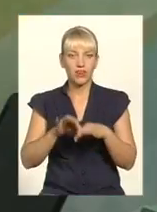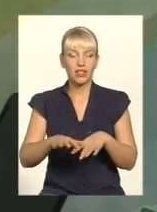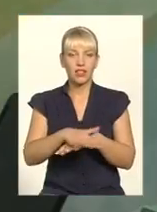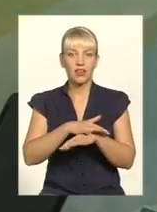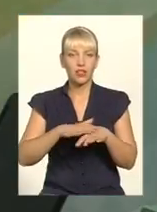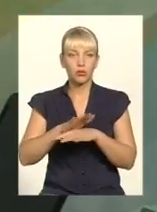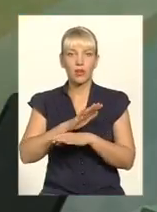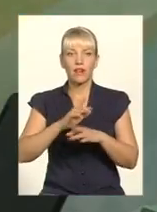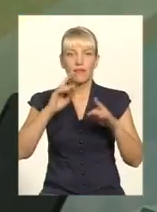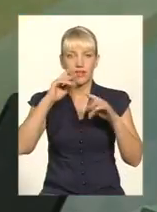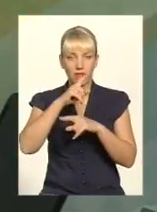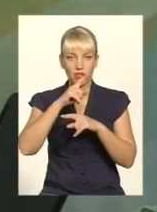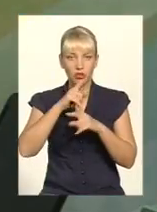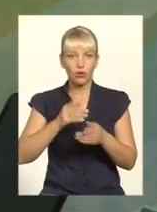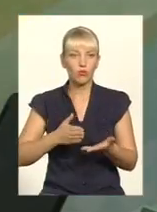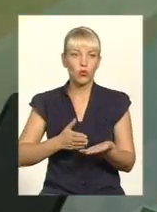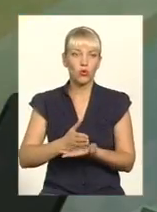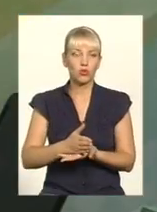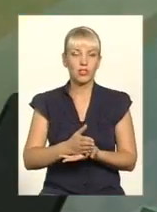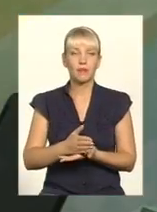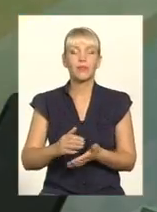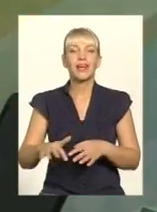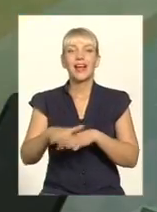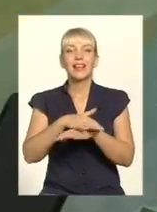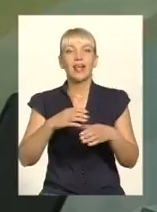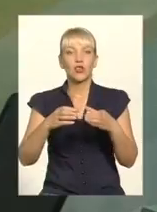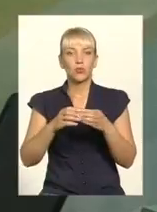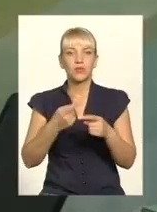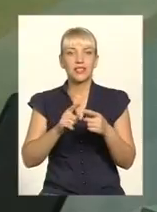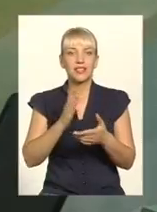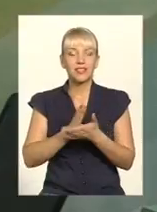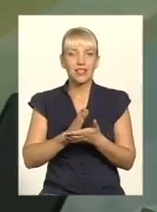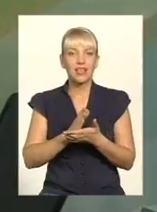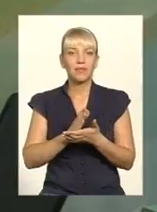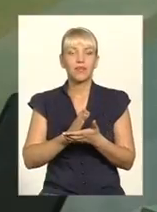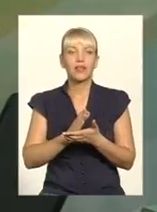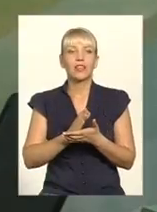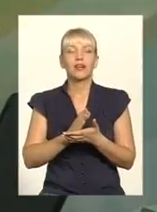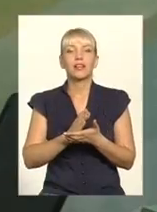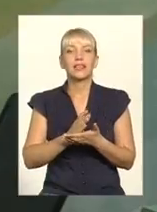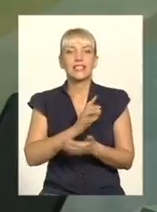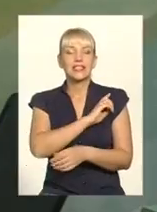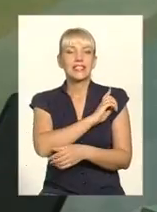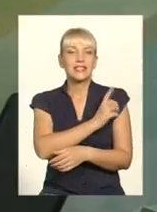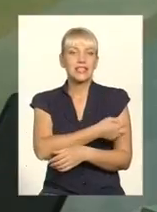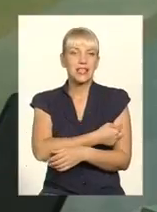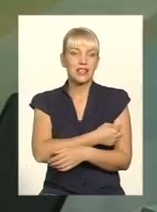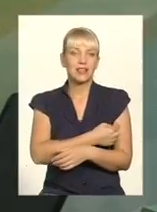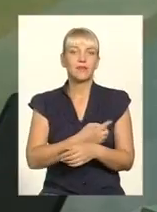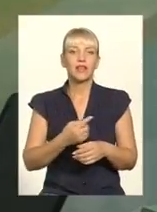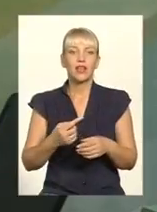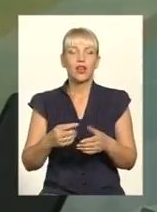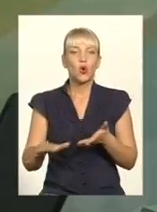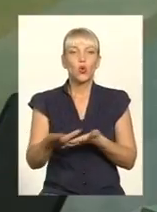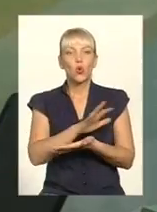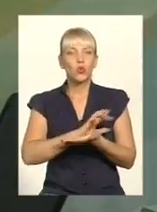в вірному руслі. Натоп – це є певна руйнівна сила. Це є імпульсивні дії. І, ви знаєте, я